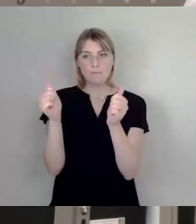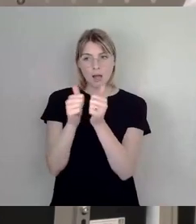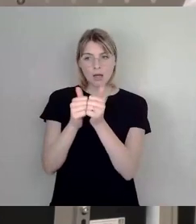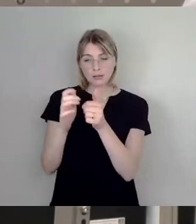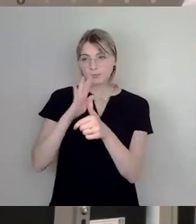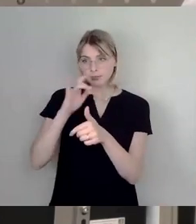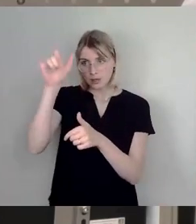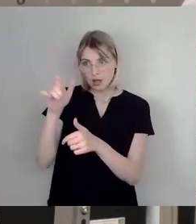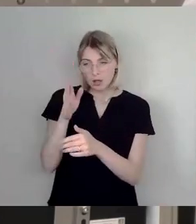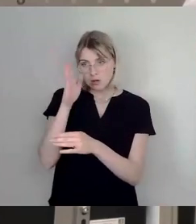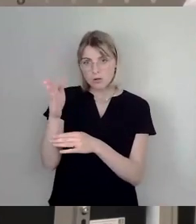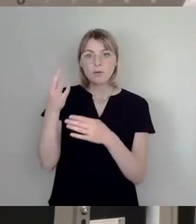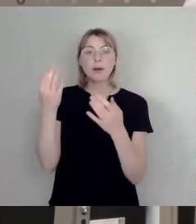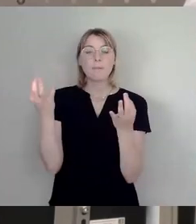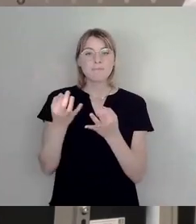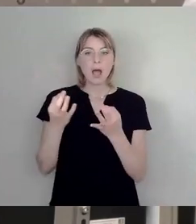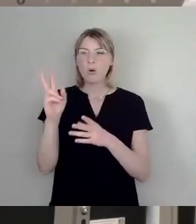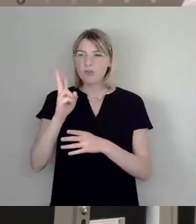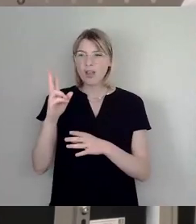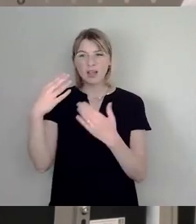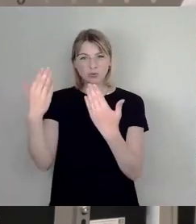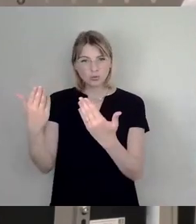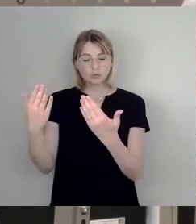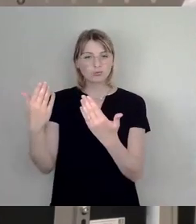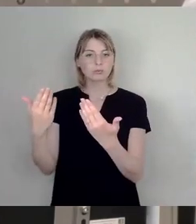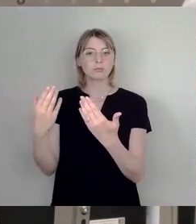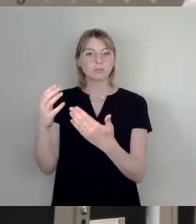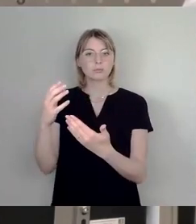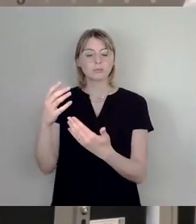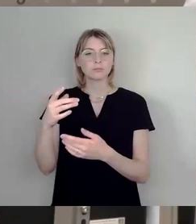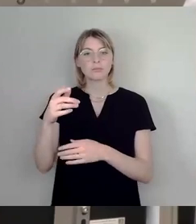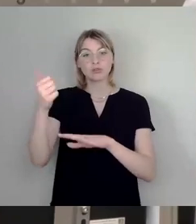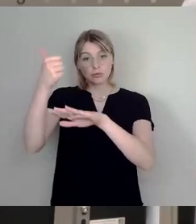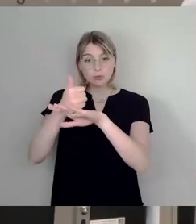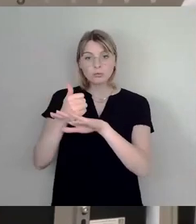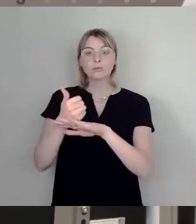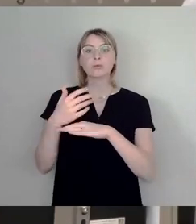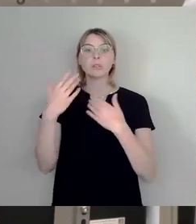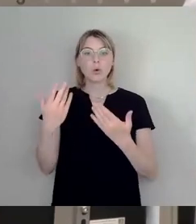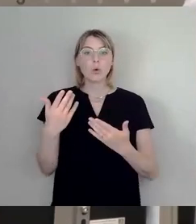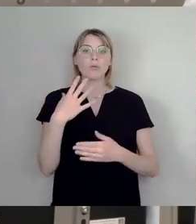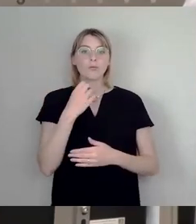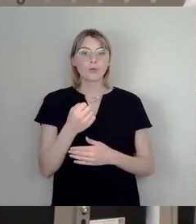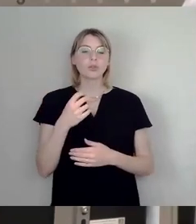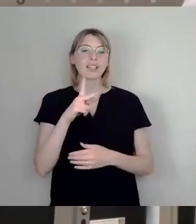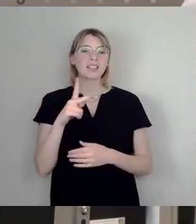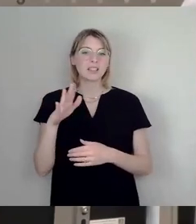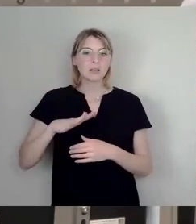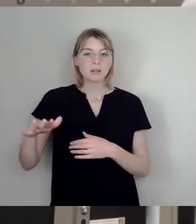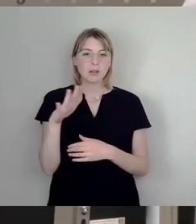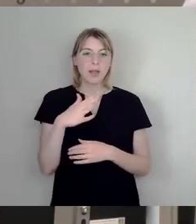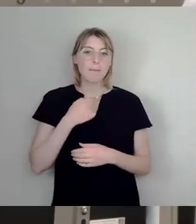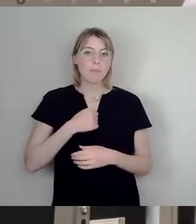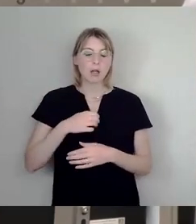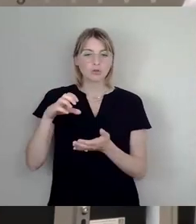Zuständigkeit zukünftig benannt wird, wenn es darum geht, einen Kiessee-Leupen zur Badestelle zu entwickeln. Das ist aus der Erfahrung, die er dort vor Ort